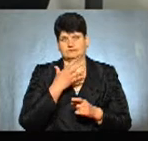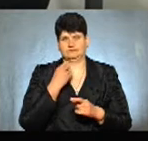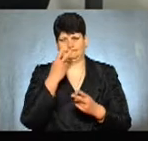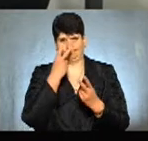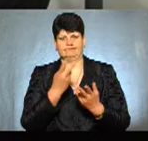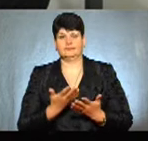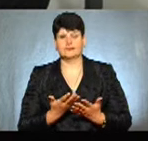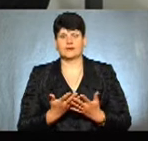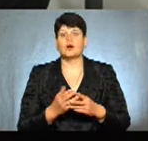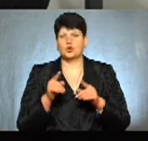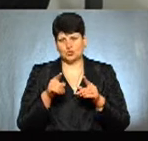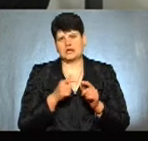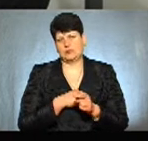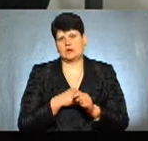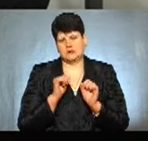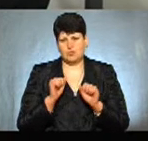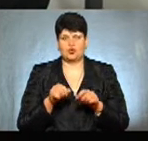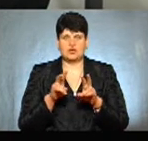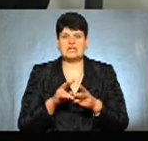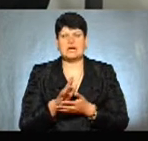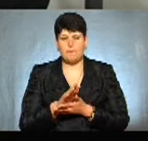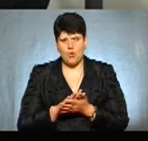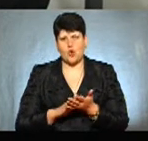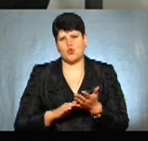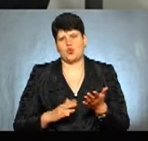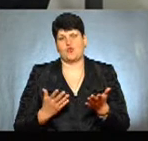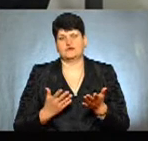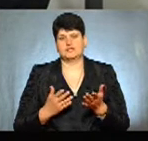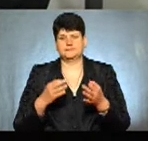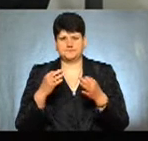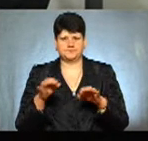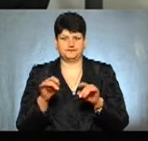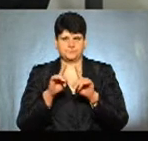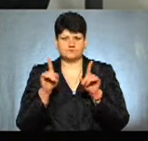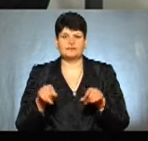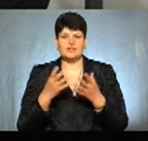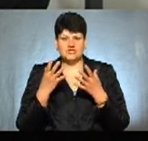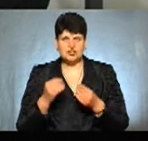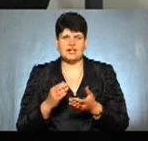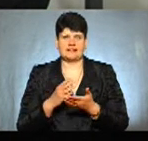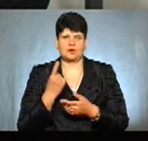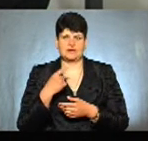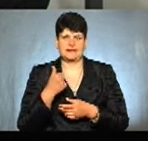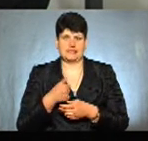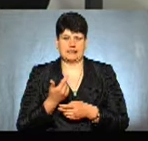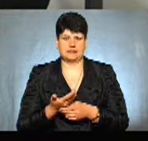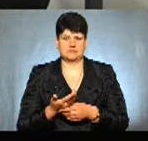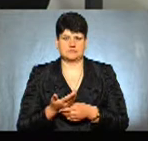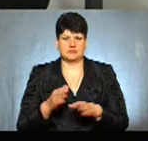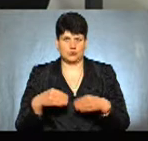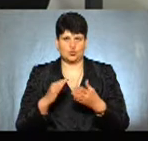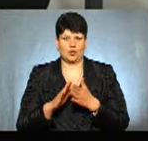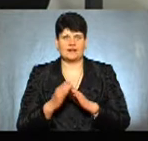вигляд, ну, тоді депутати можуть розглядати щодо продовження сервітуту, ну, на ще на рік. Тому що продовжується тільки на один рік сервітуті,